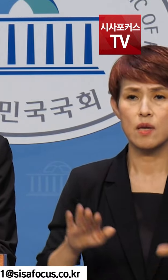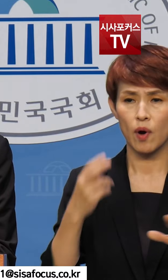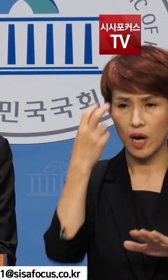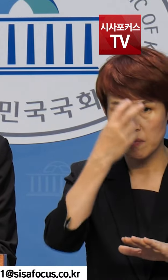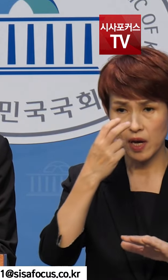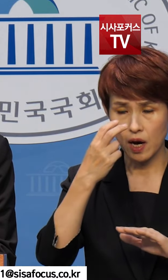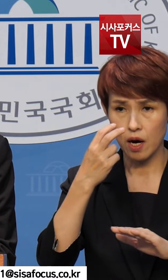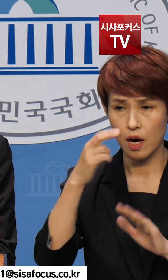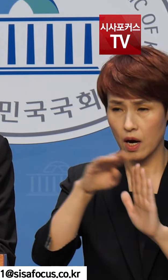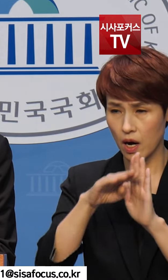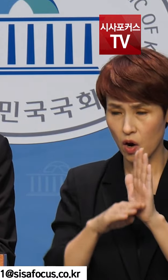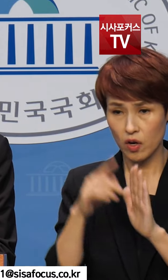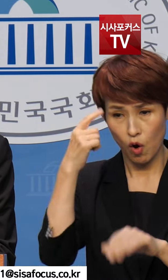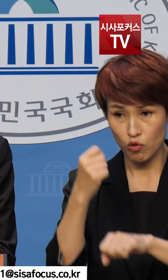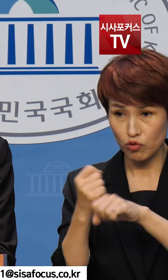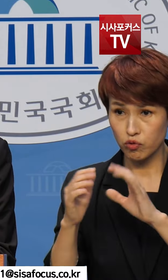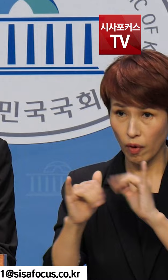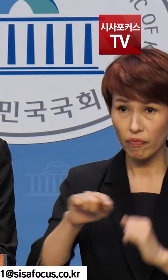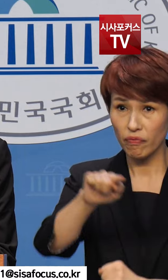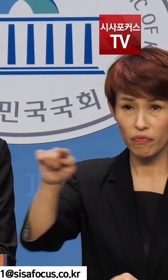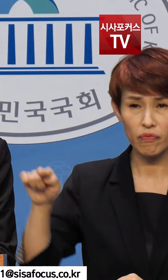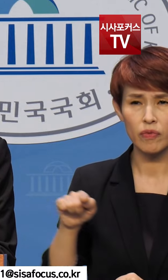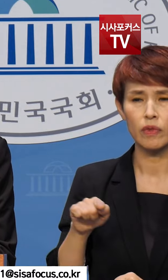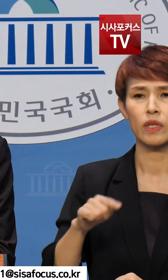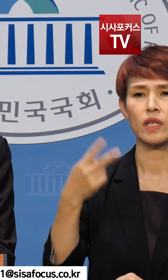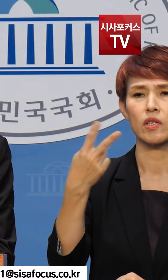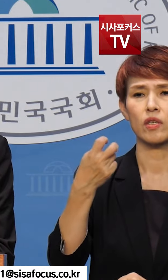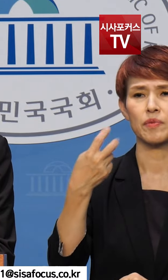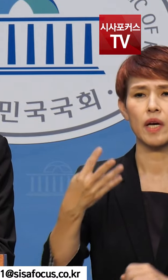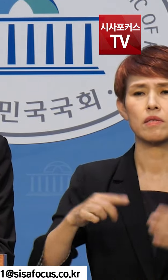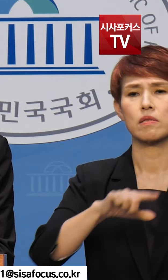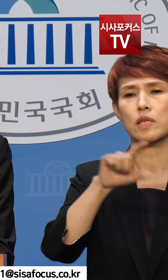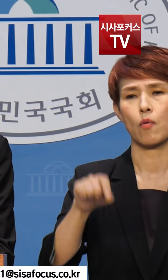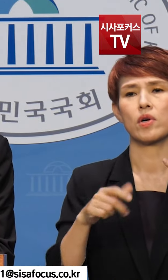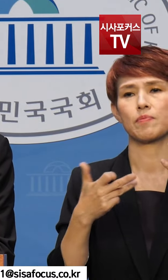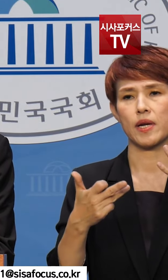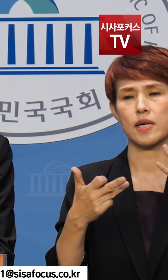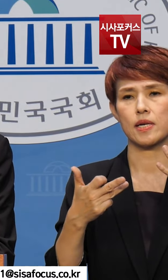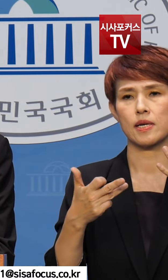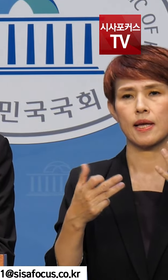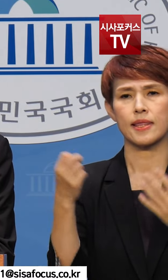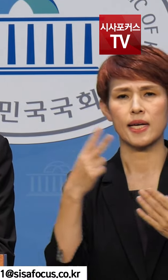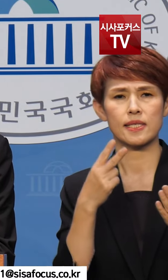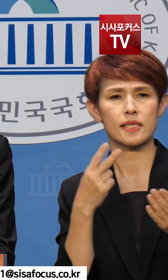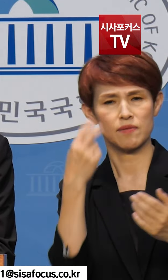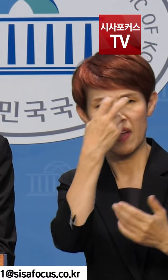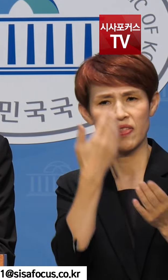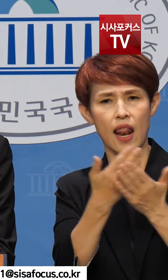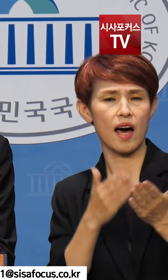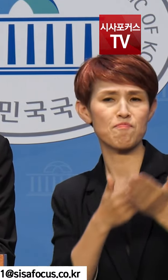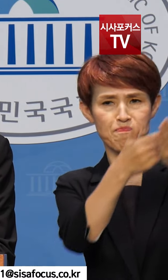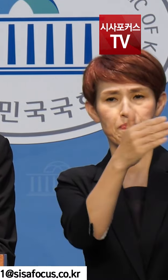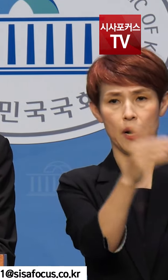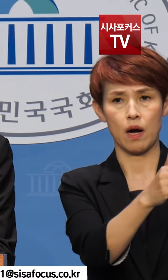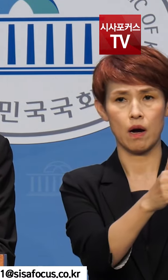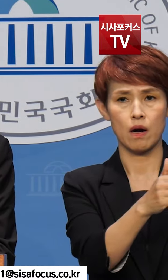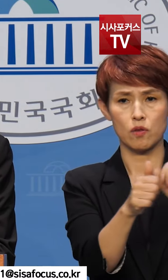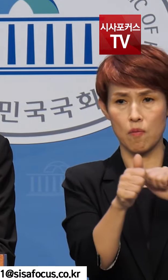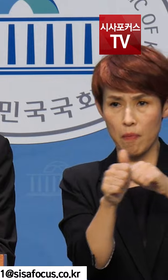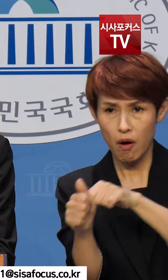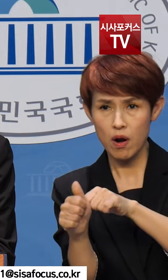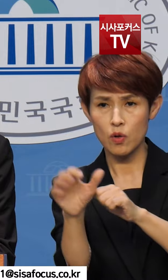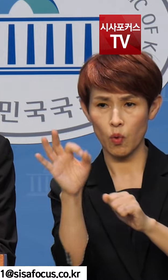감사조치 대상자가 된 연구원 전원은 지난 2024년 4월 18일 기관에 재심의를 신청했습니다. 또한 징계 및